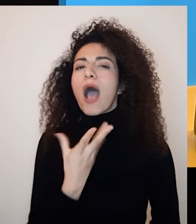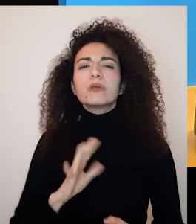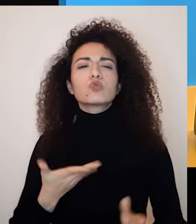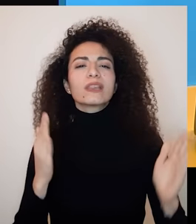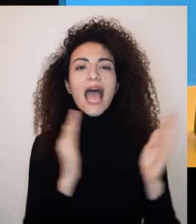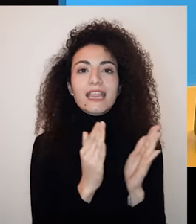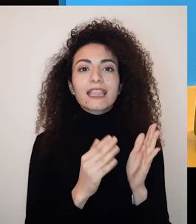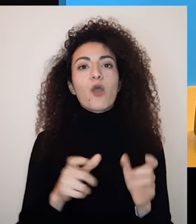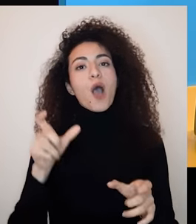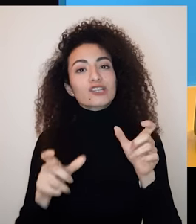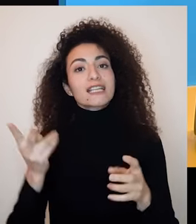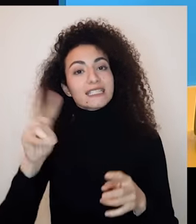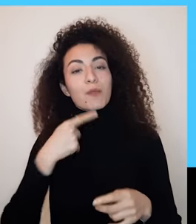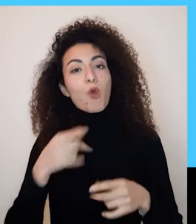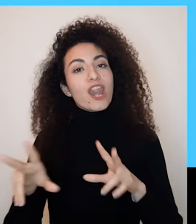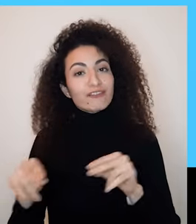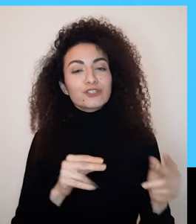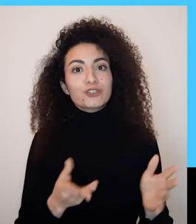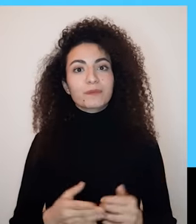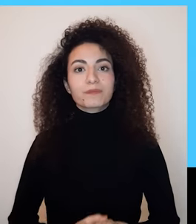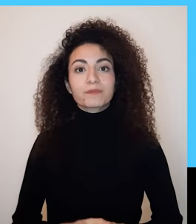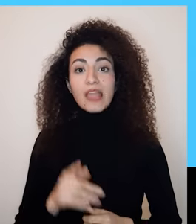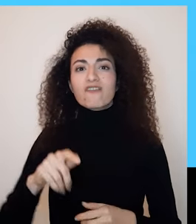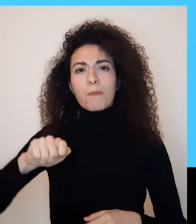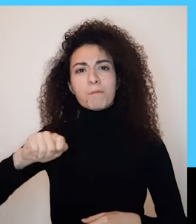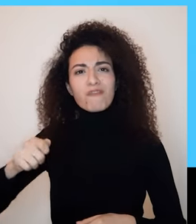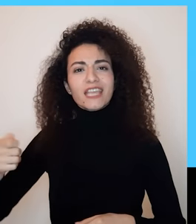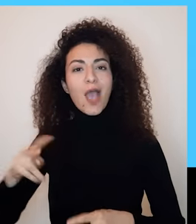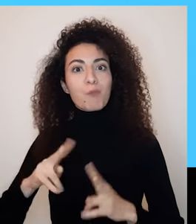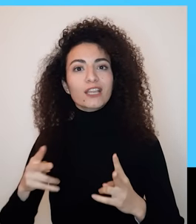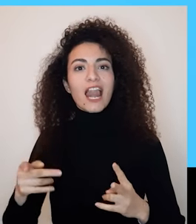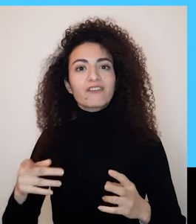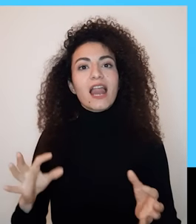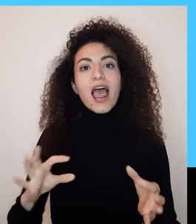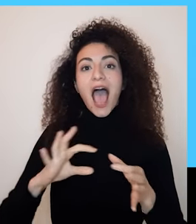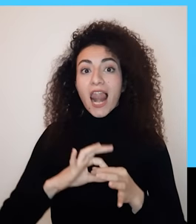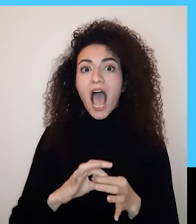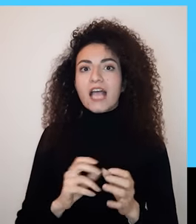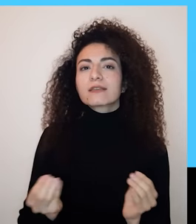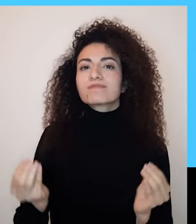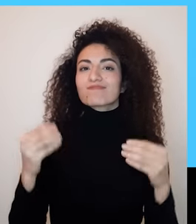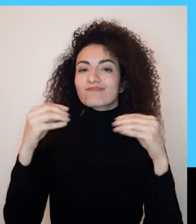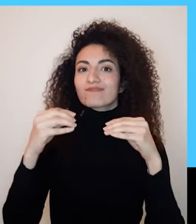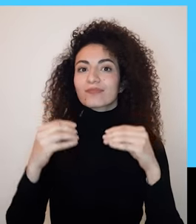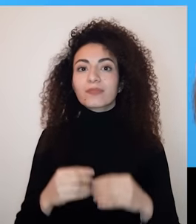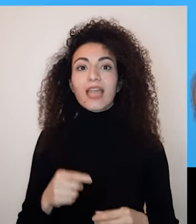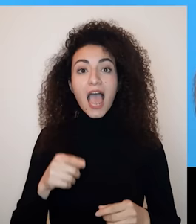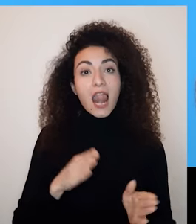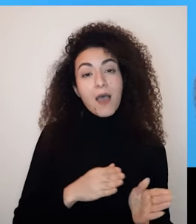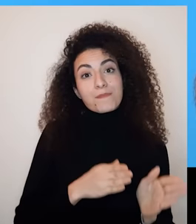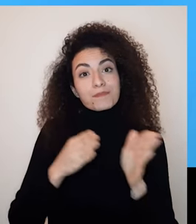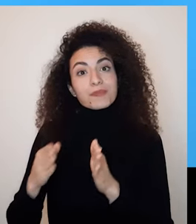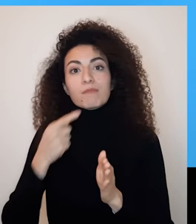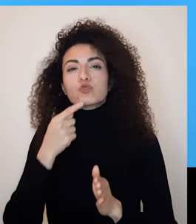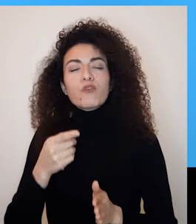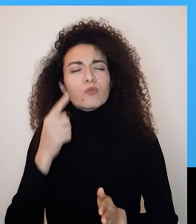مواهبنا واهتماماتنا الخاصة هلأ صار عندك المفاتيح لبناء شبكة علاقات مزدهرة ودعمة على مستوى الشخصي فش